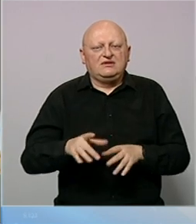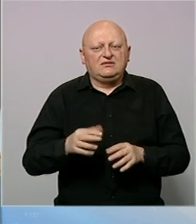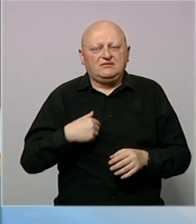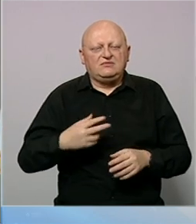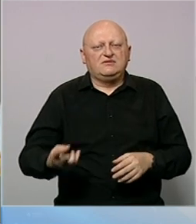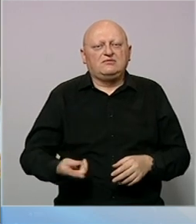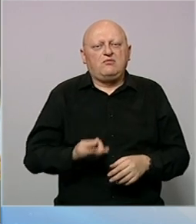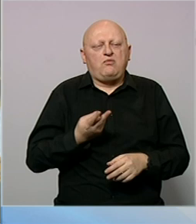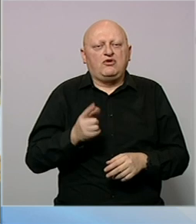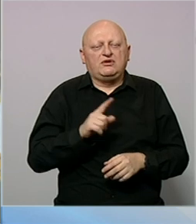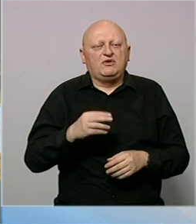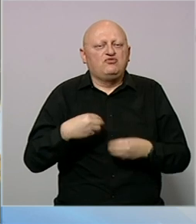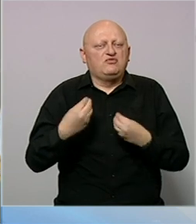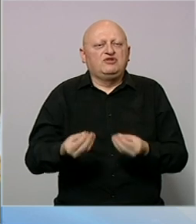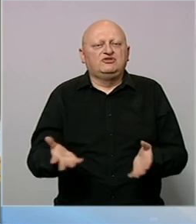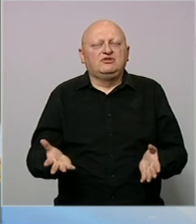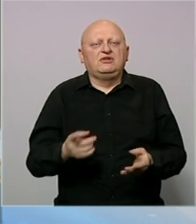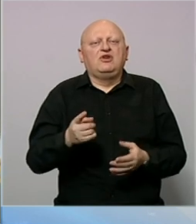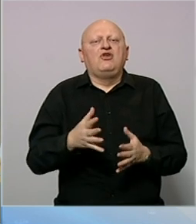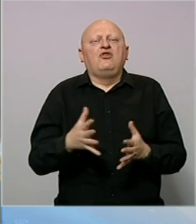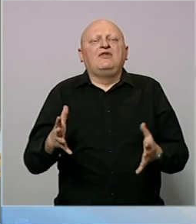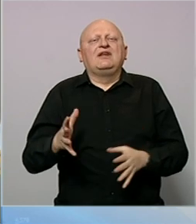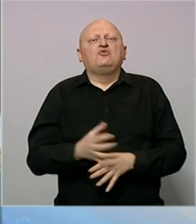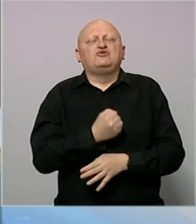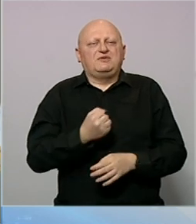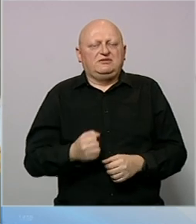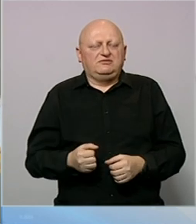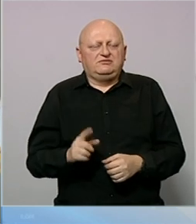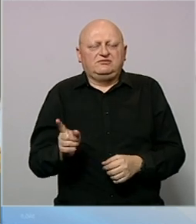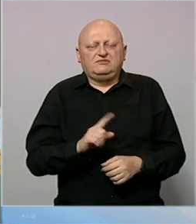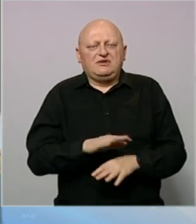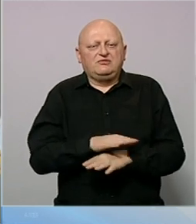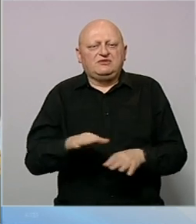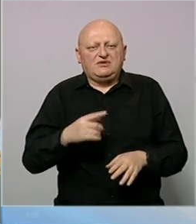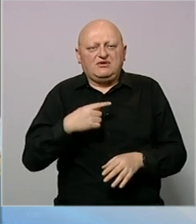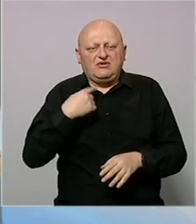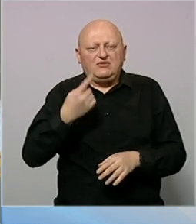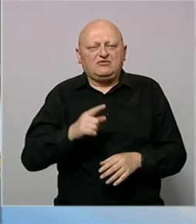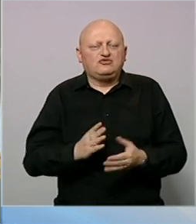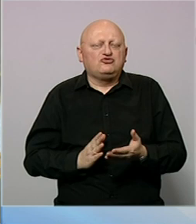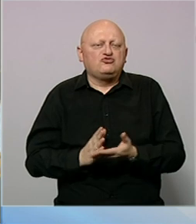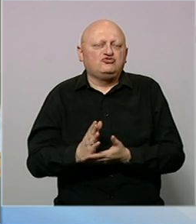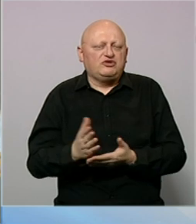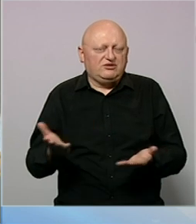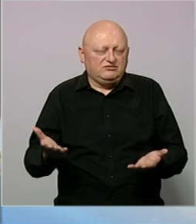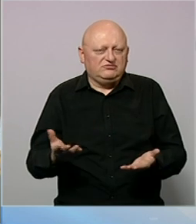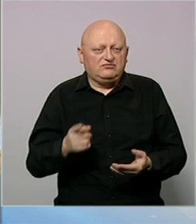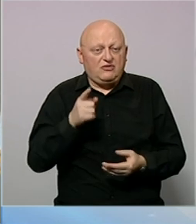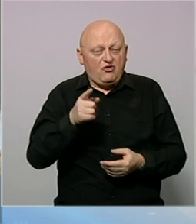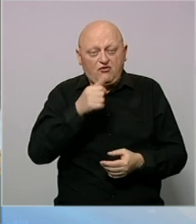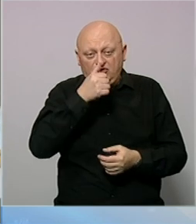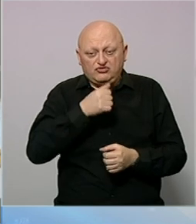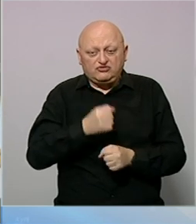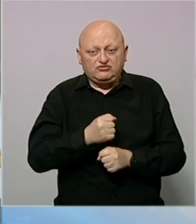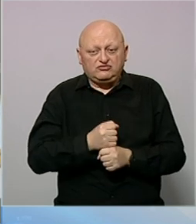preponosni, nema tu priče. Ovo je jedan veliki uspjeh i ne može niko više govori da išta slučajnost. Ovo što